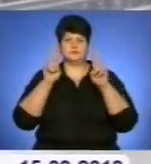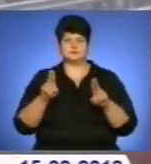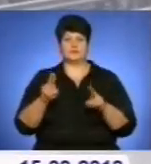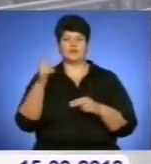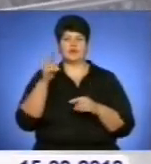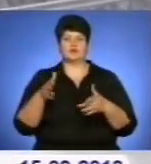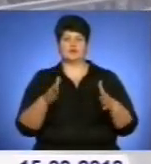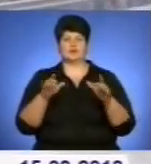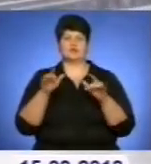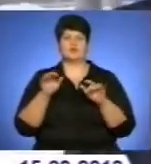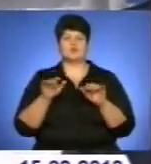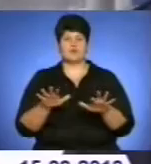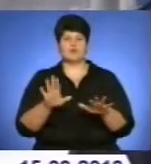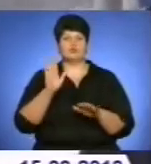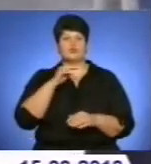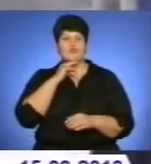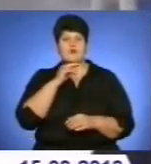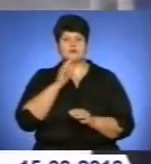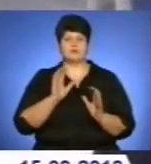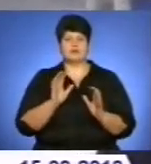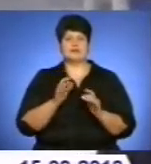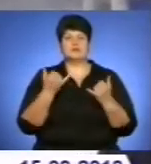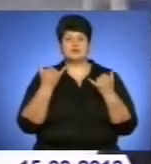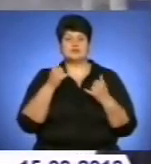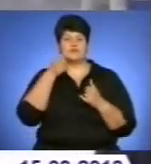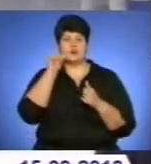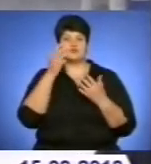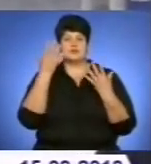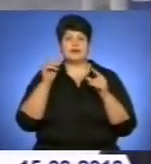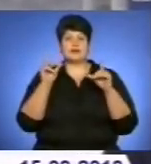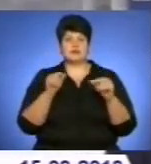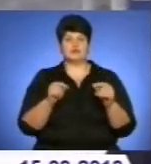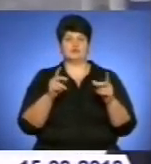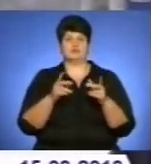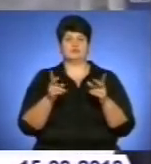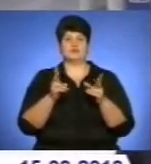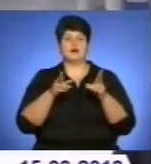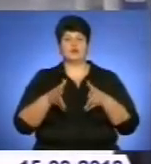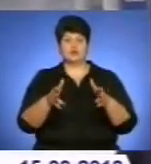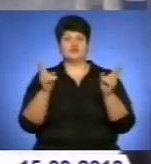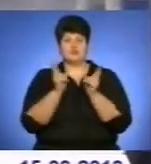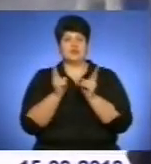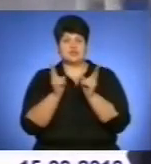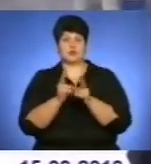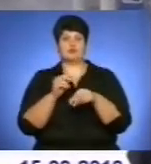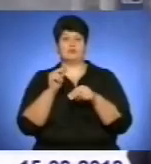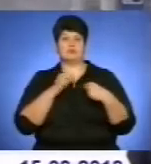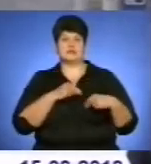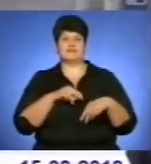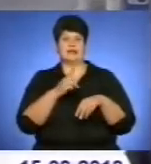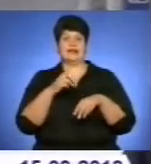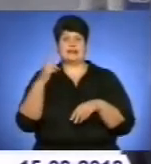тобто чай, можливо гарячий чай, хтось потребує, є в нас підрозділи. Міліціонери рекомендують водіям утриматися від поїздок,